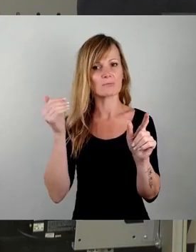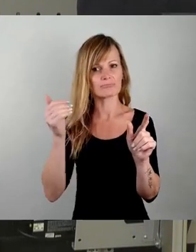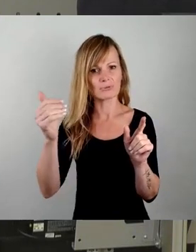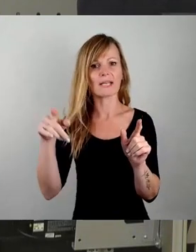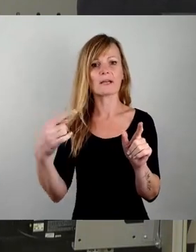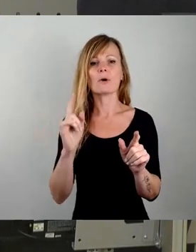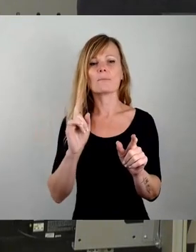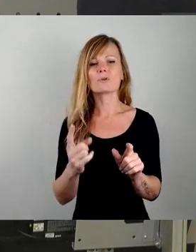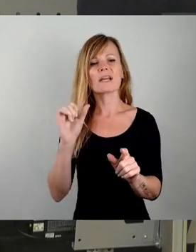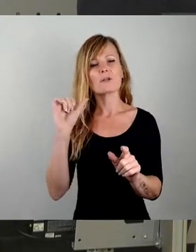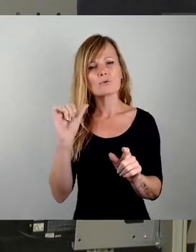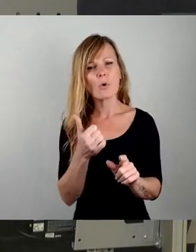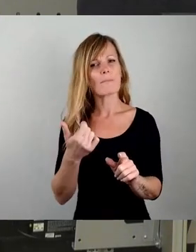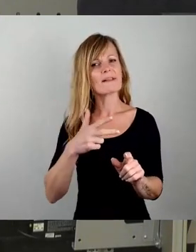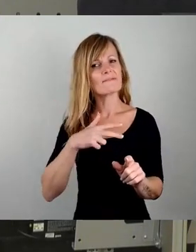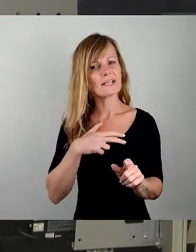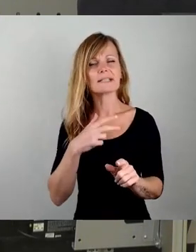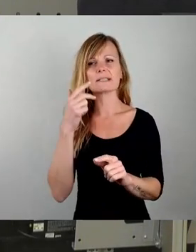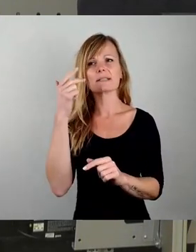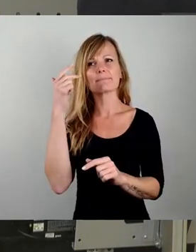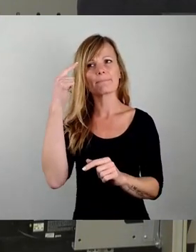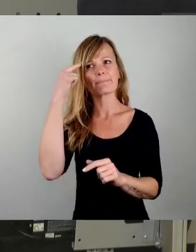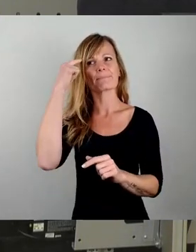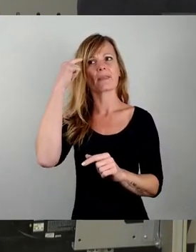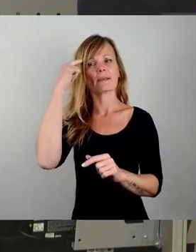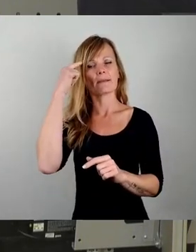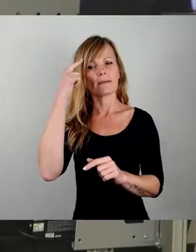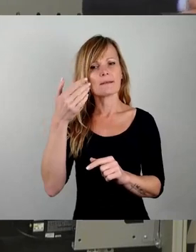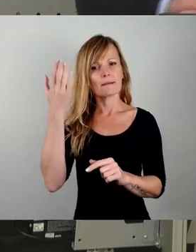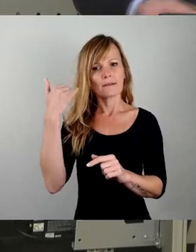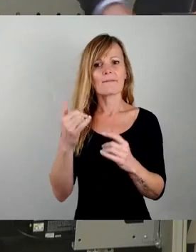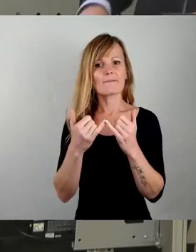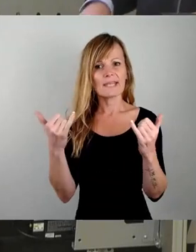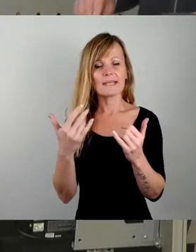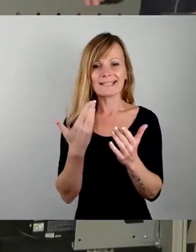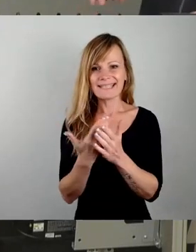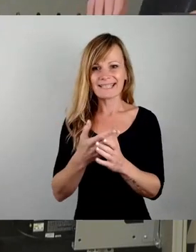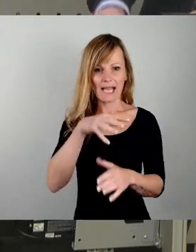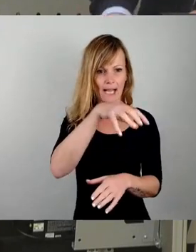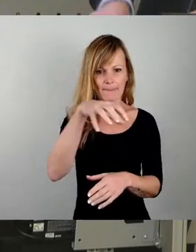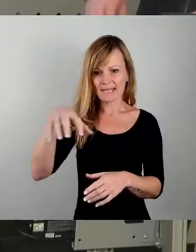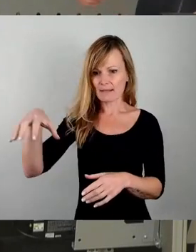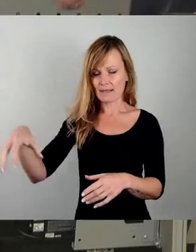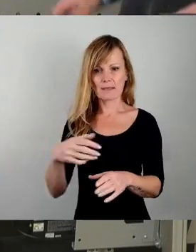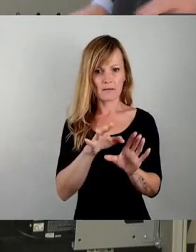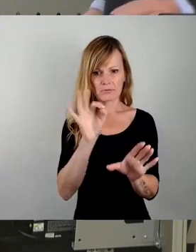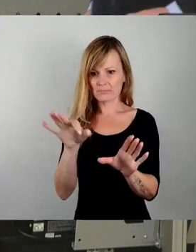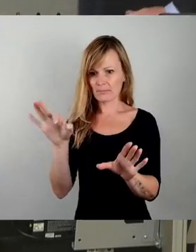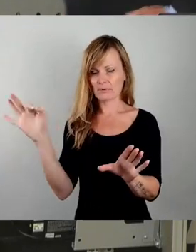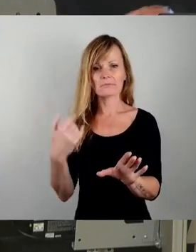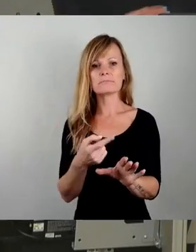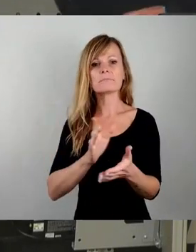sich, glaube ich, wirklich nochmal auch ins Gedächtnis rufen, wie man jetzt zu diesen Gebieten eigentlich gekommen ist. Die hat man ja nicht einfach willkürlich in den